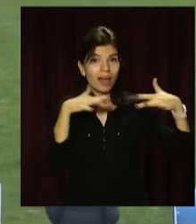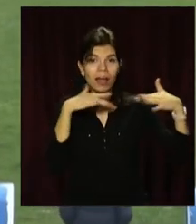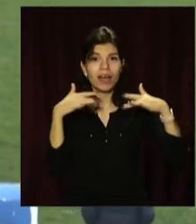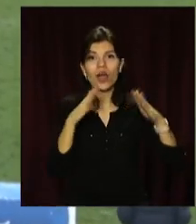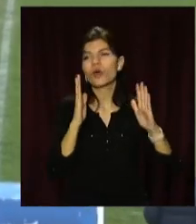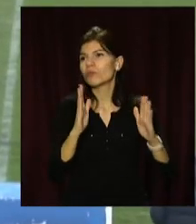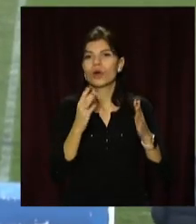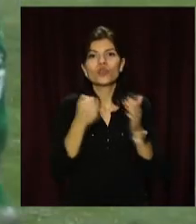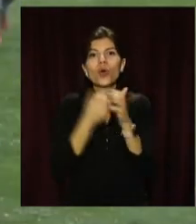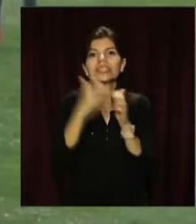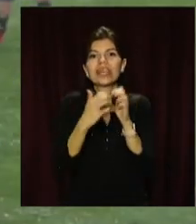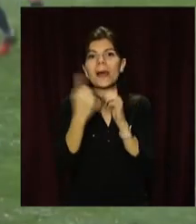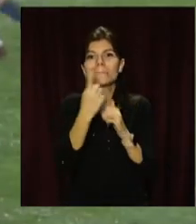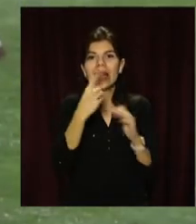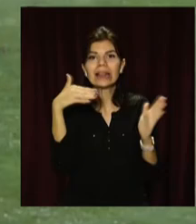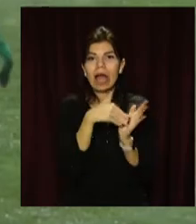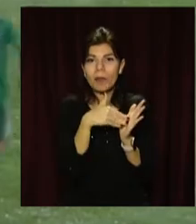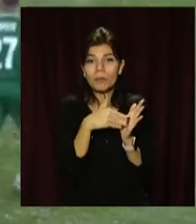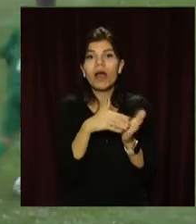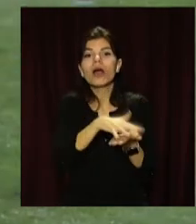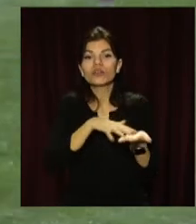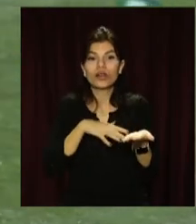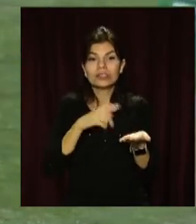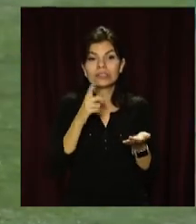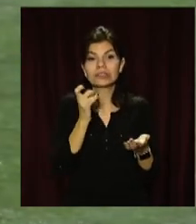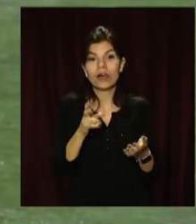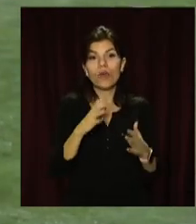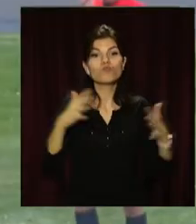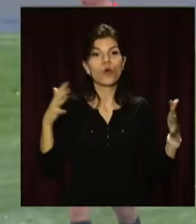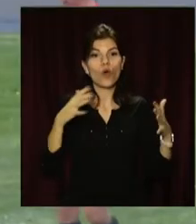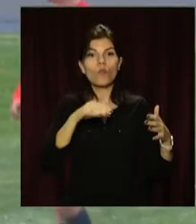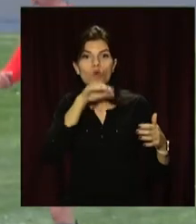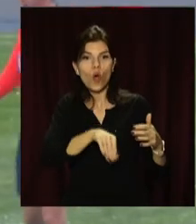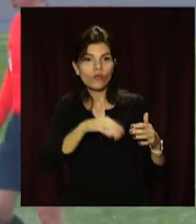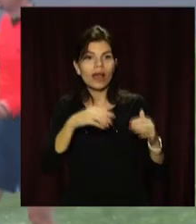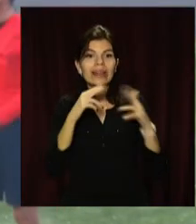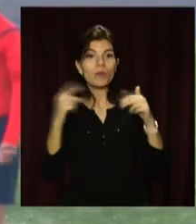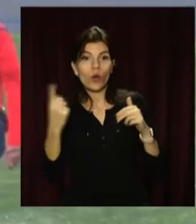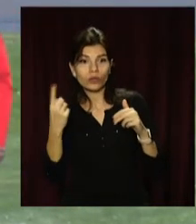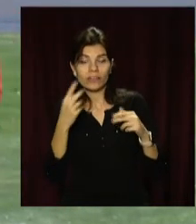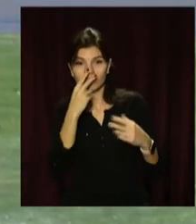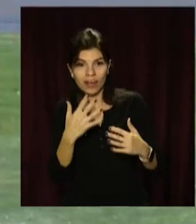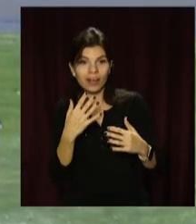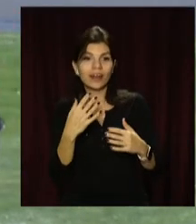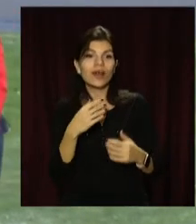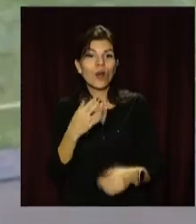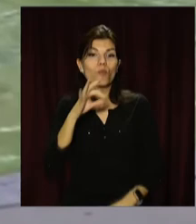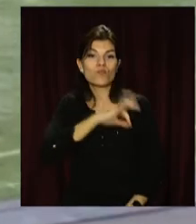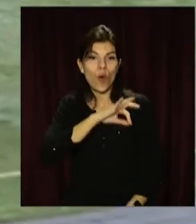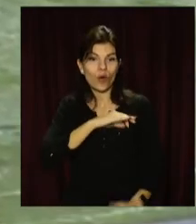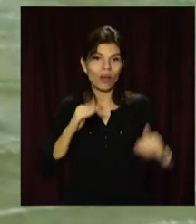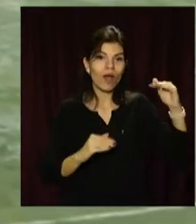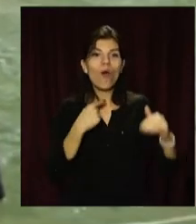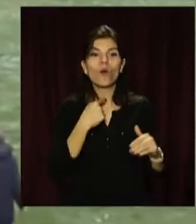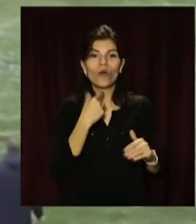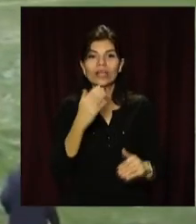середини першого тайму. Далі дався в знаки більш високий клас гравців «Дніпра-1». Чешу Терезів на їхню користь перевісив гол Олександра